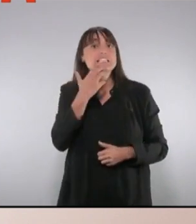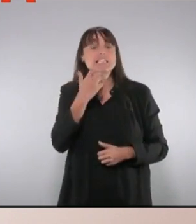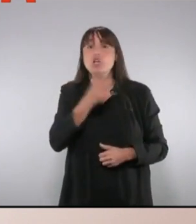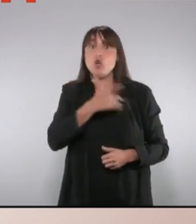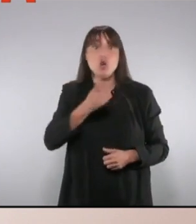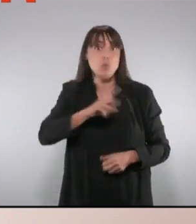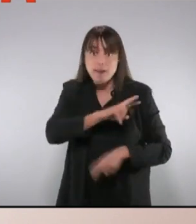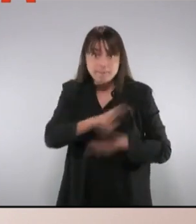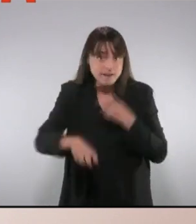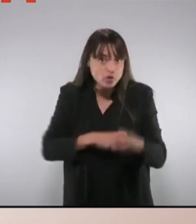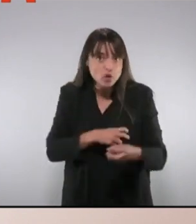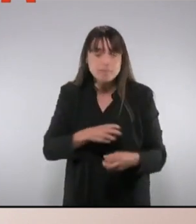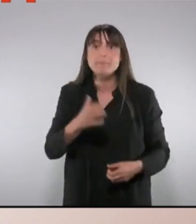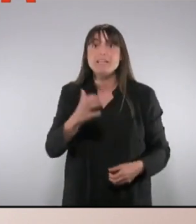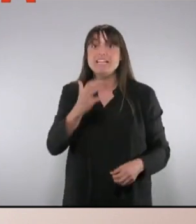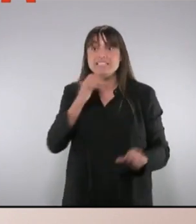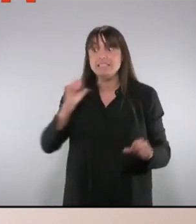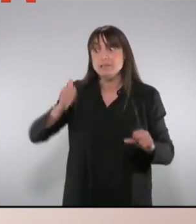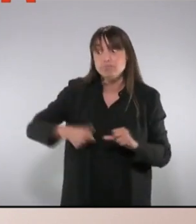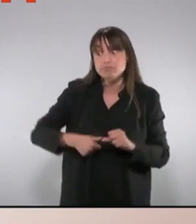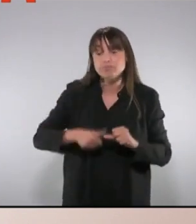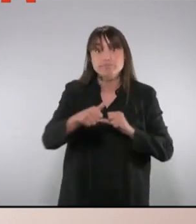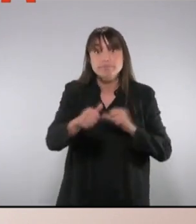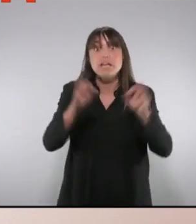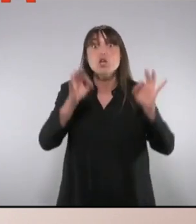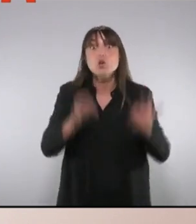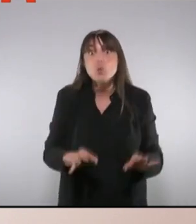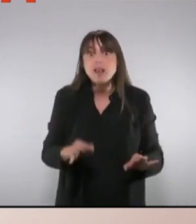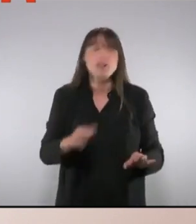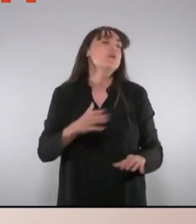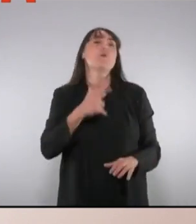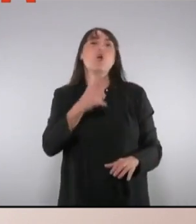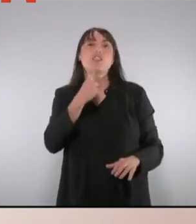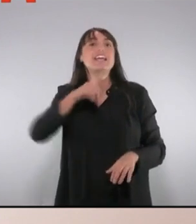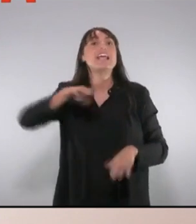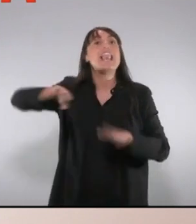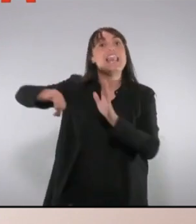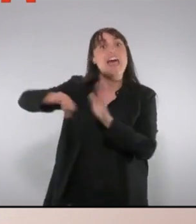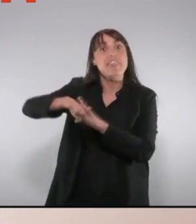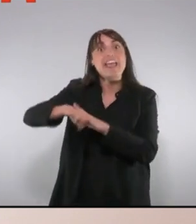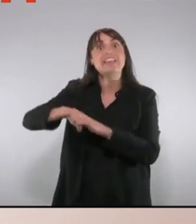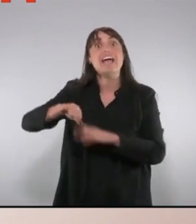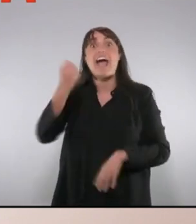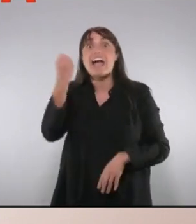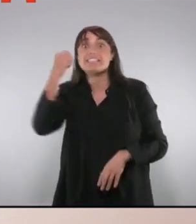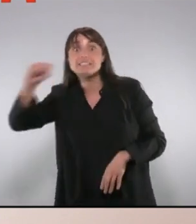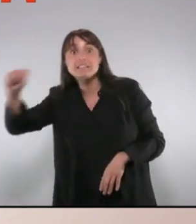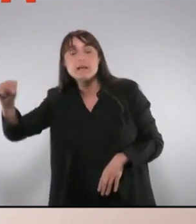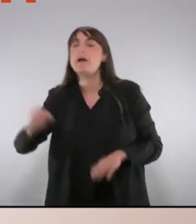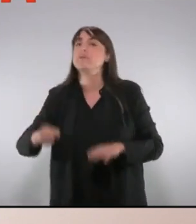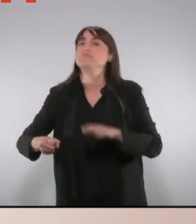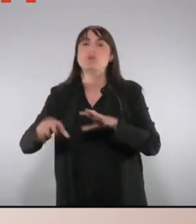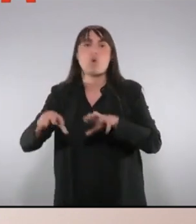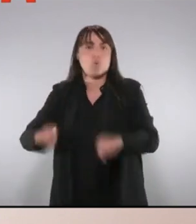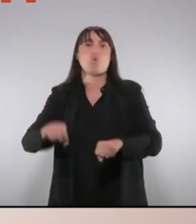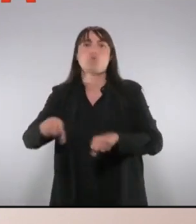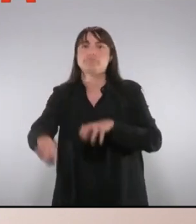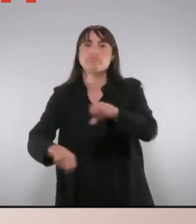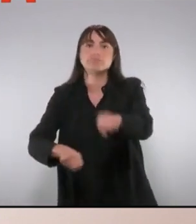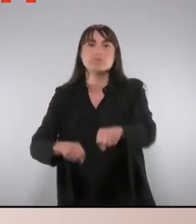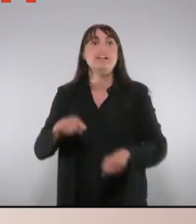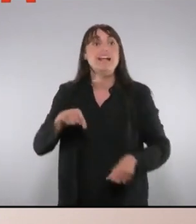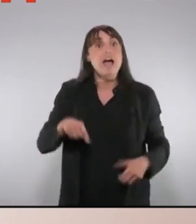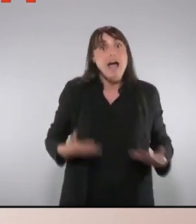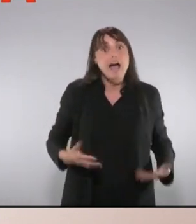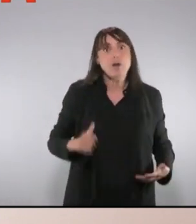si mantenim el que està passant actualment accentuat pel context de desigualtats, ho farà la dreta i l'extrema dreta. Tenim una oportunitat amb l'acció